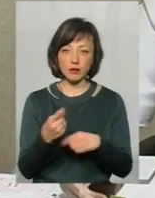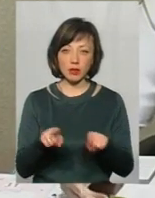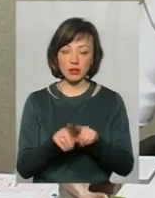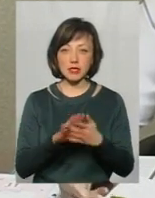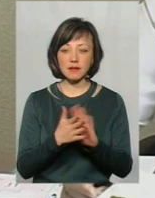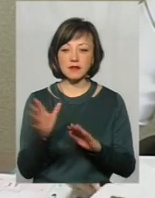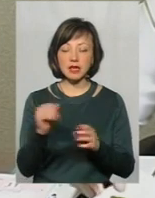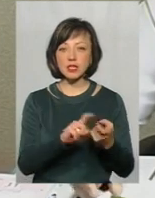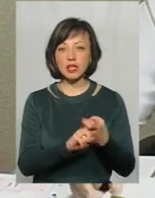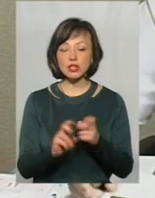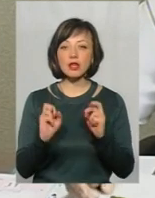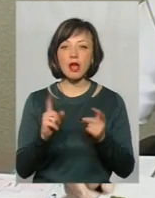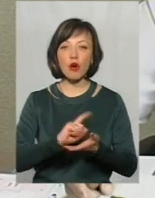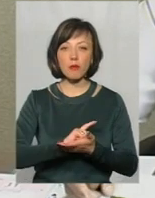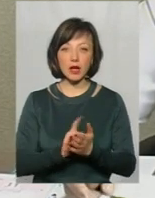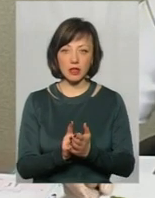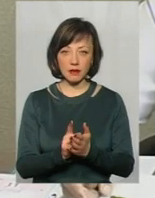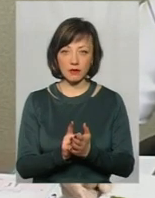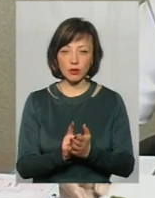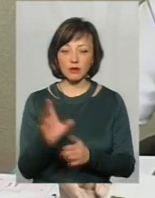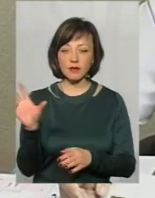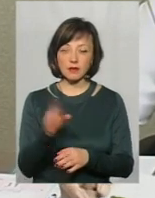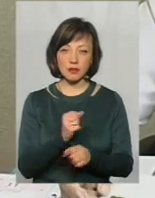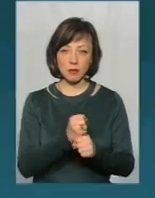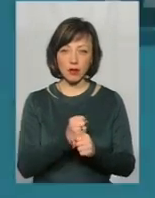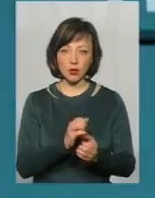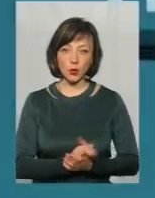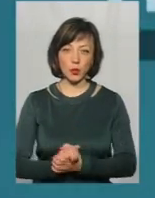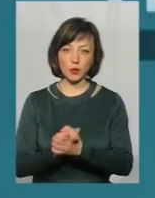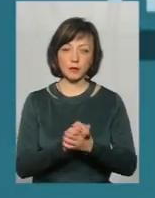ситуації. Все залежить від того, як оперативно всі спрацюють.